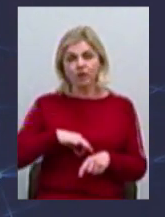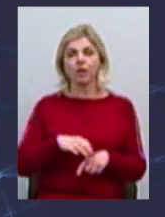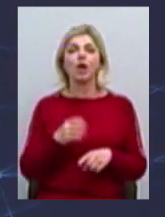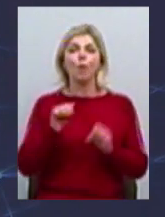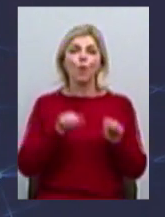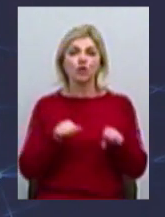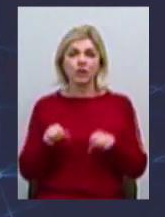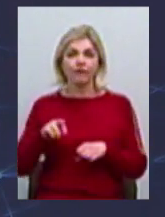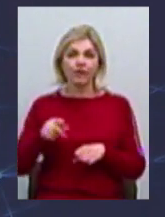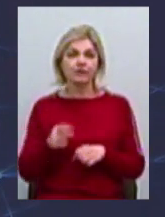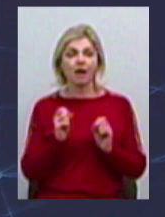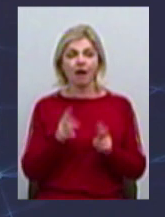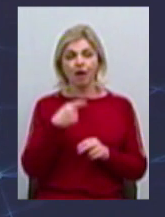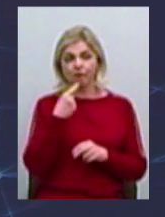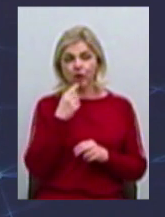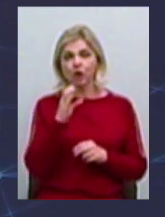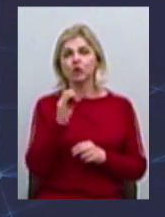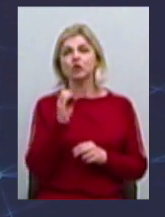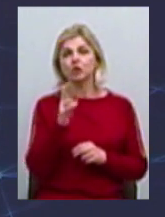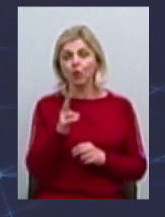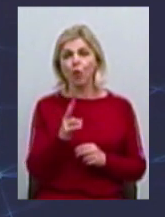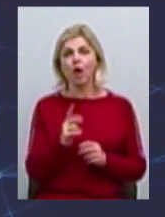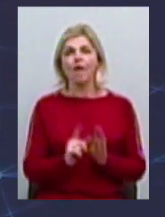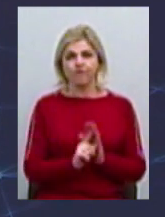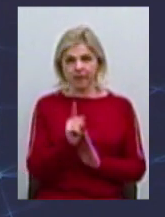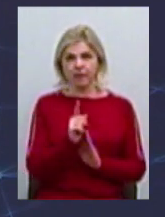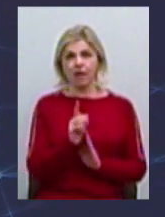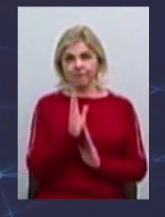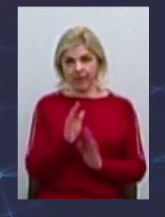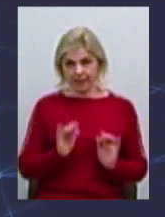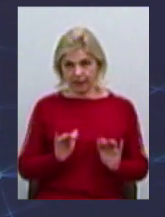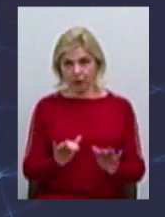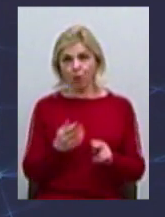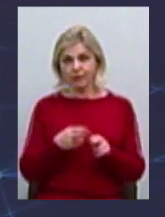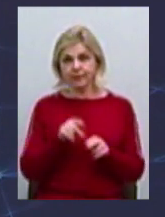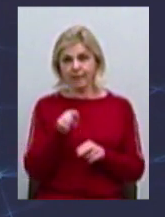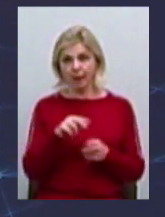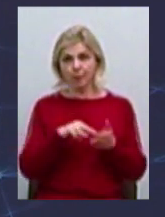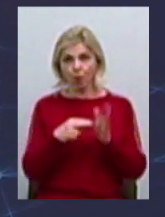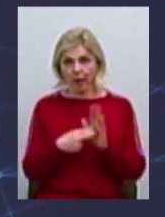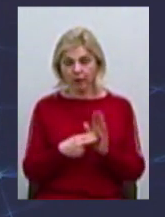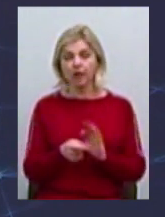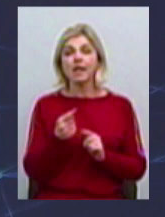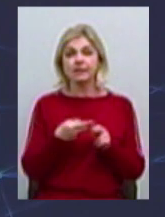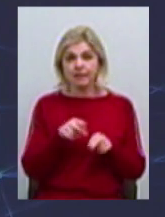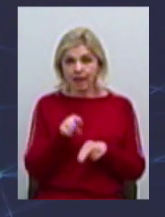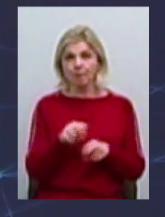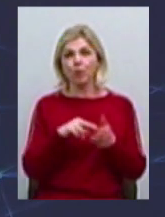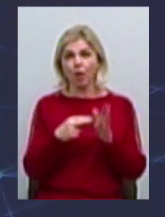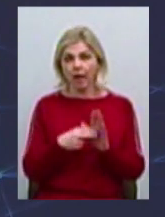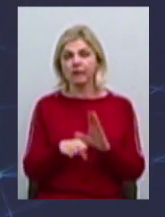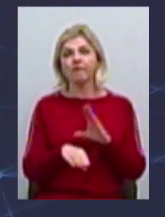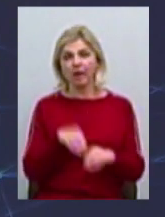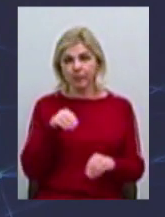можливість, як кажуть, строк уведення водії цього проєкту, то тоді цей проєкт обирають. Обирають його спочатку